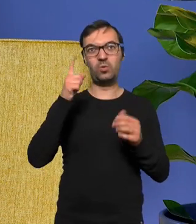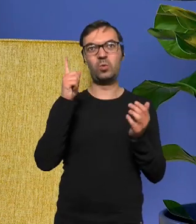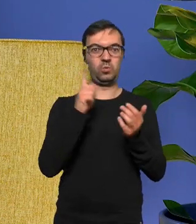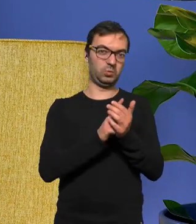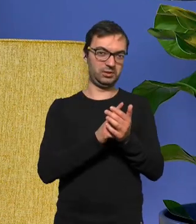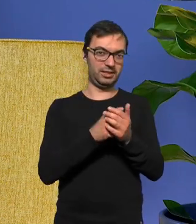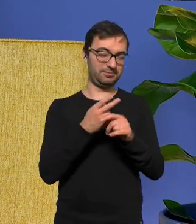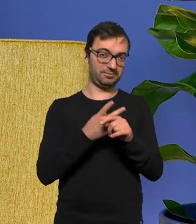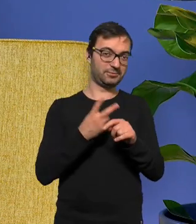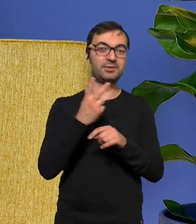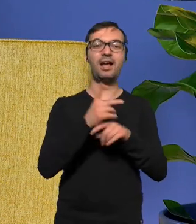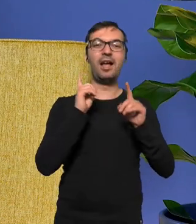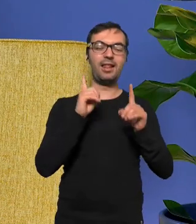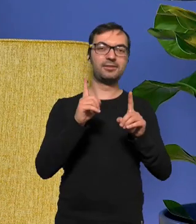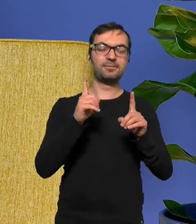ale też